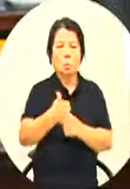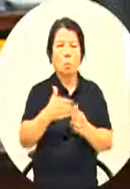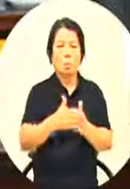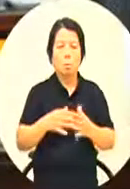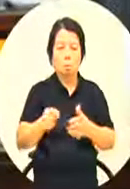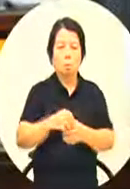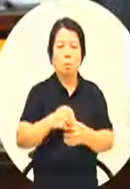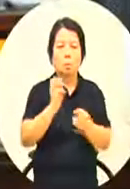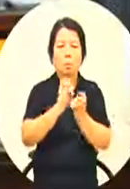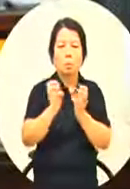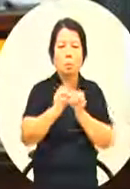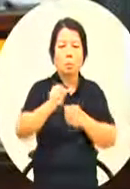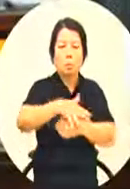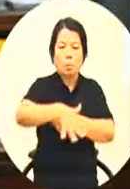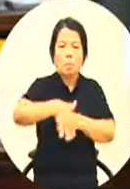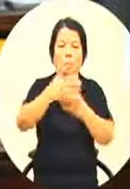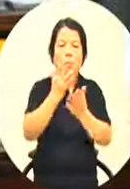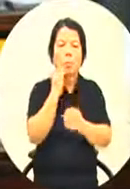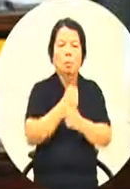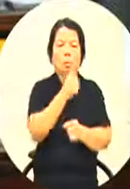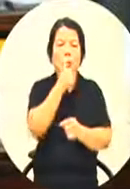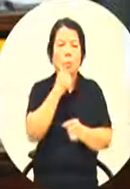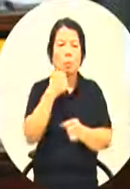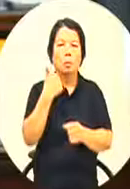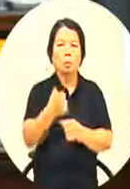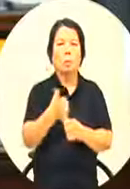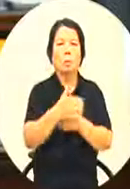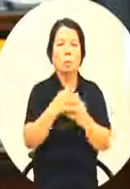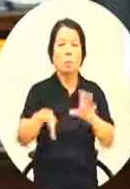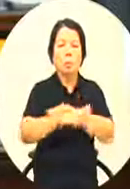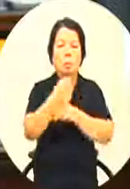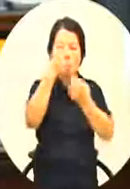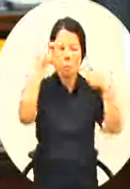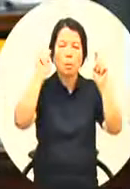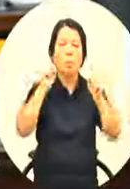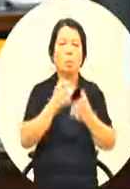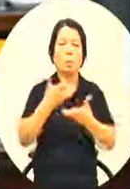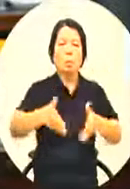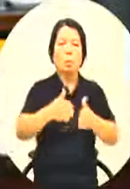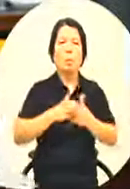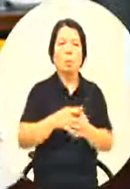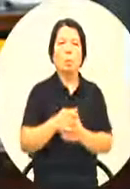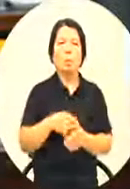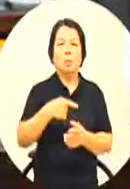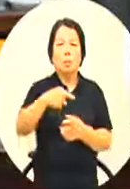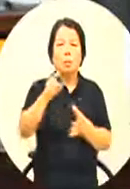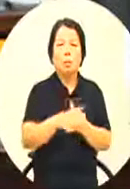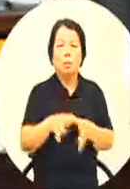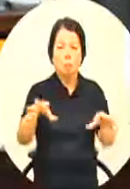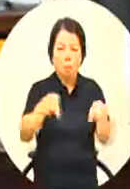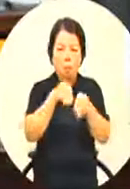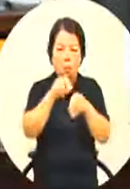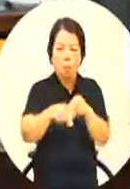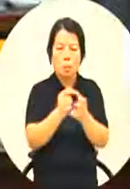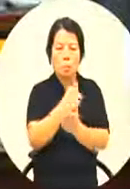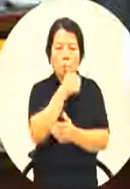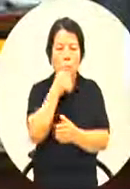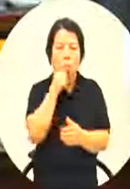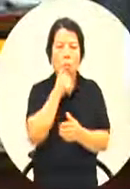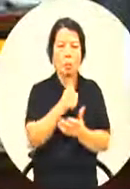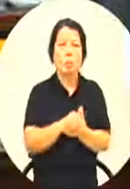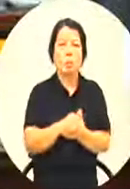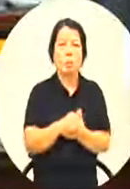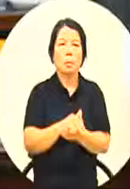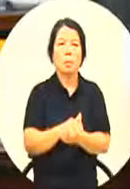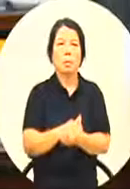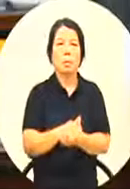已经翻译机已经做得很好那我觉得空大第二个就是很重要就是去survey所有目前的所谓的翻译的所谓